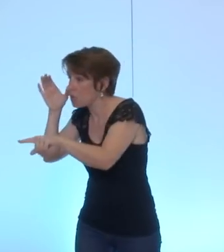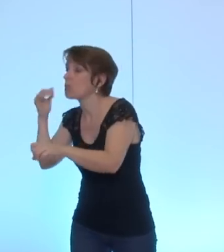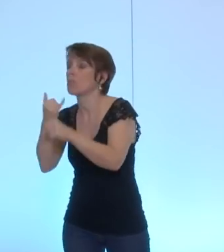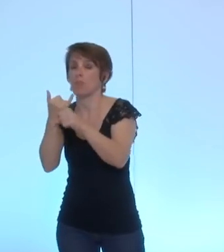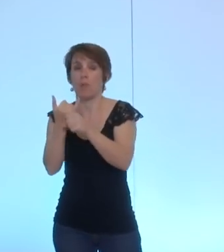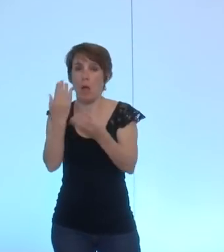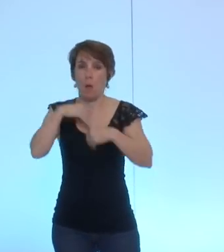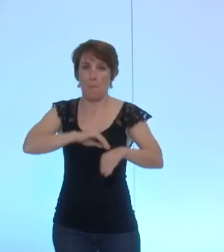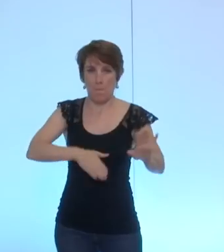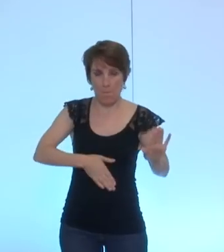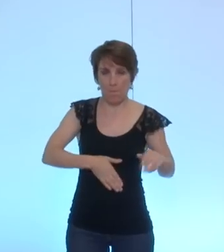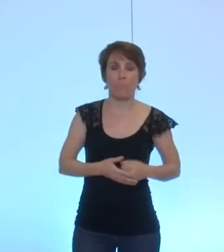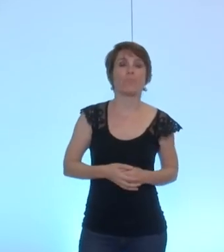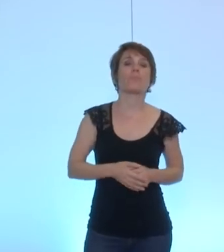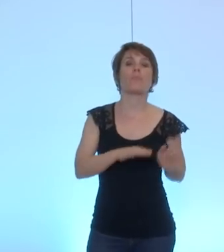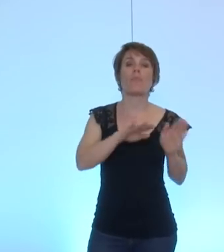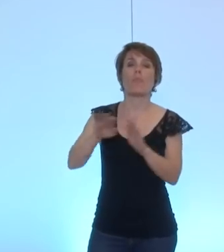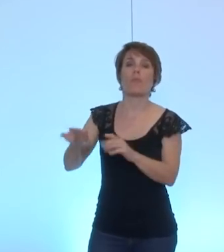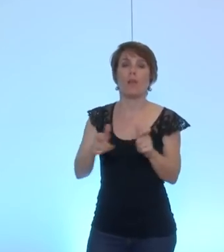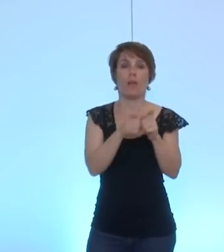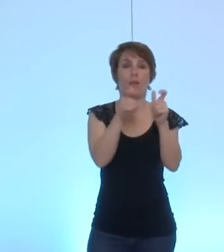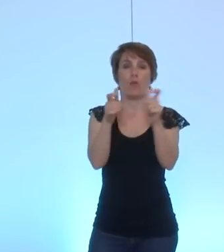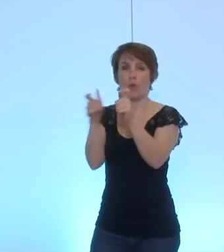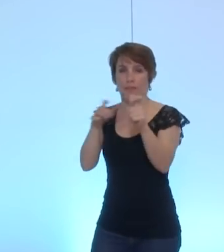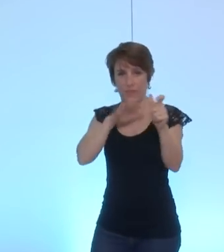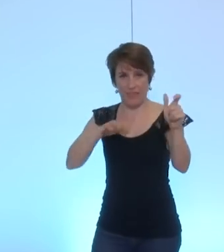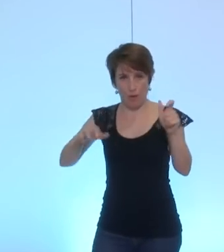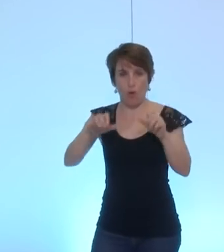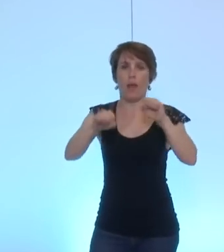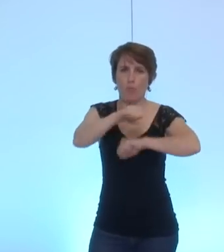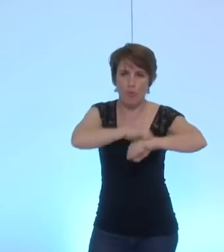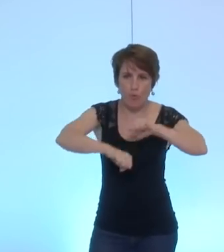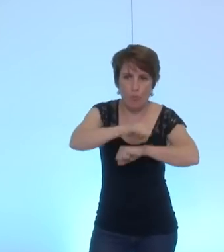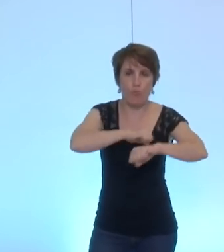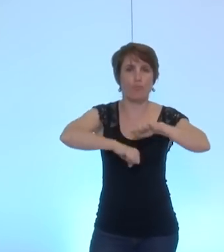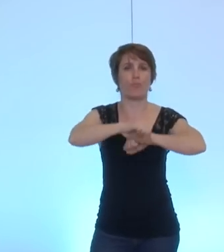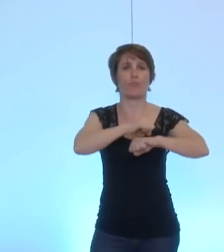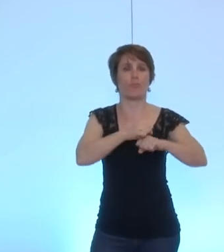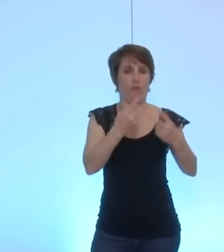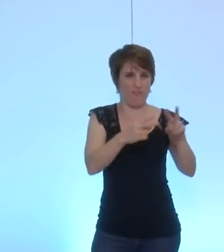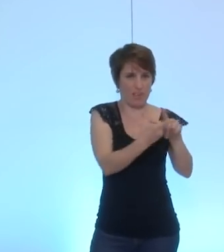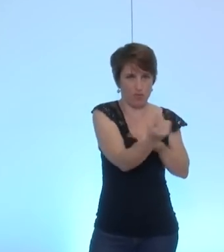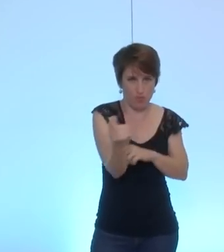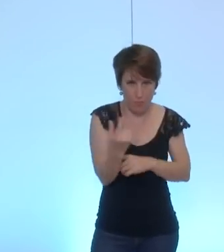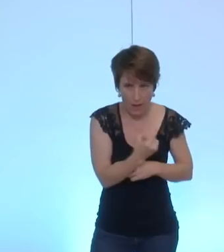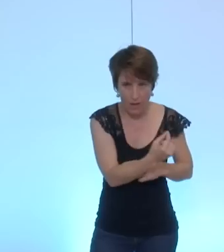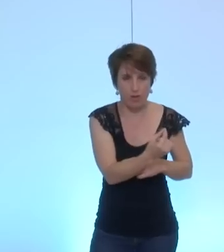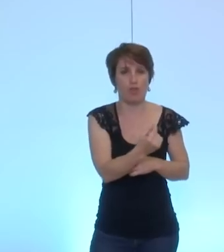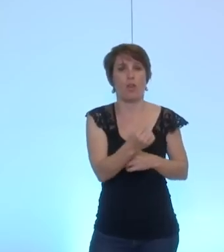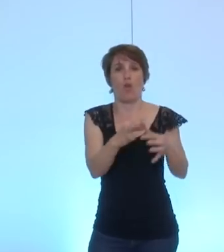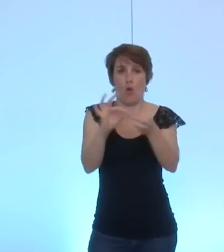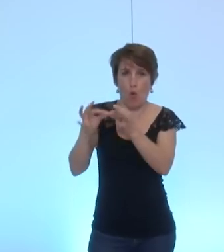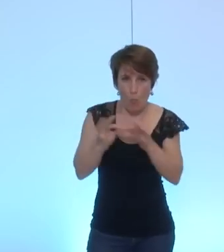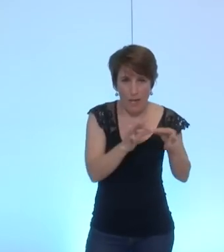les collectivités locales peuvent agir dans le domaine des jumelages de la coopération décentralisée et de l'aide aux